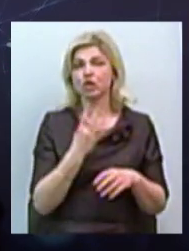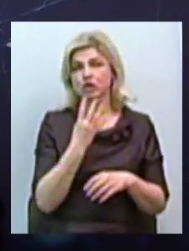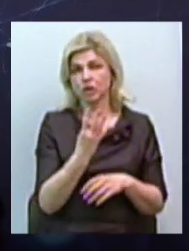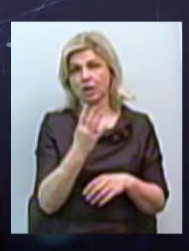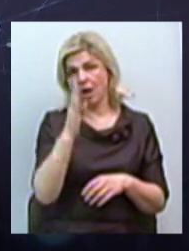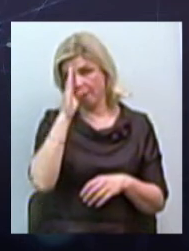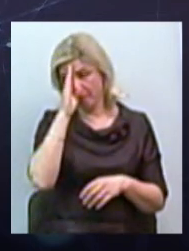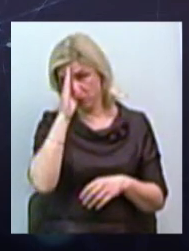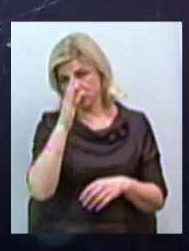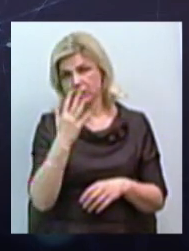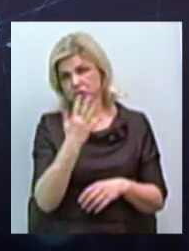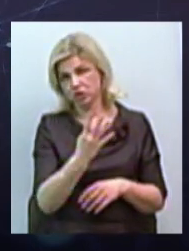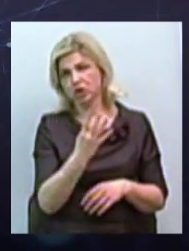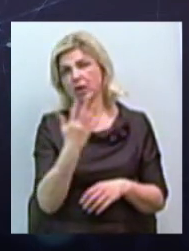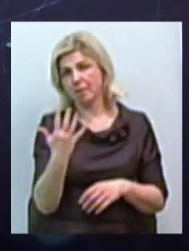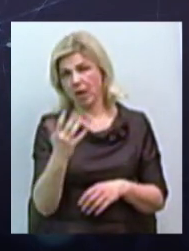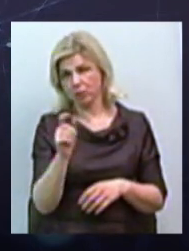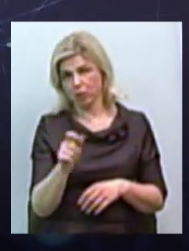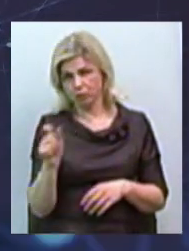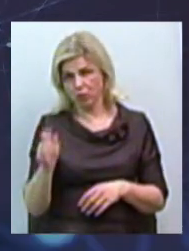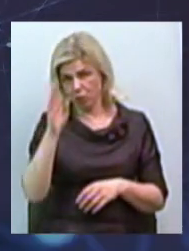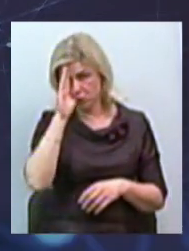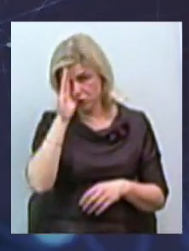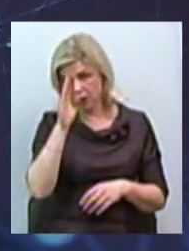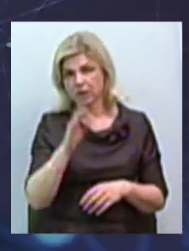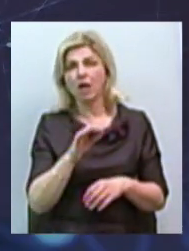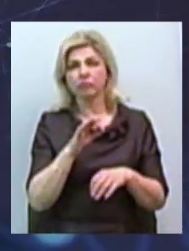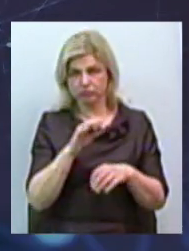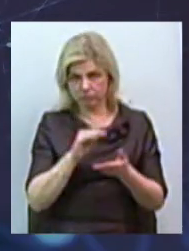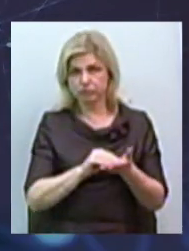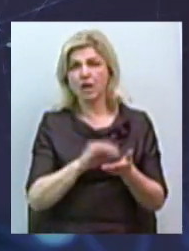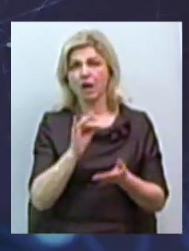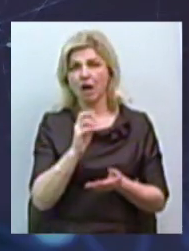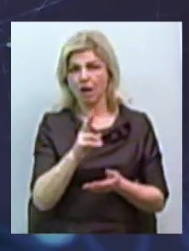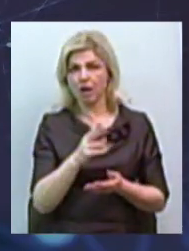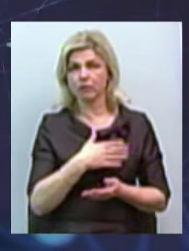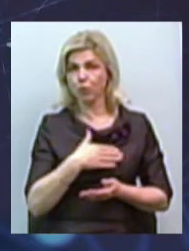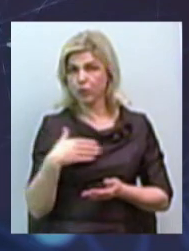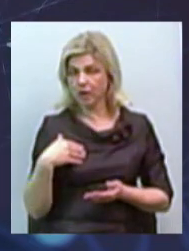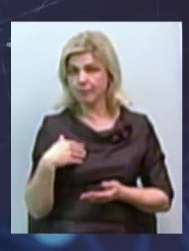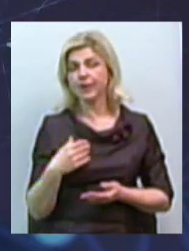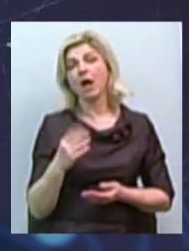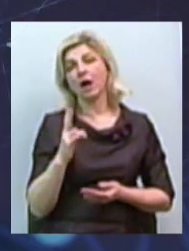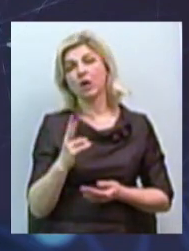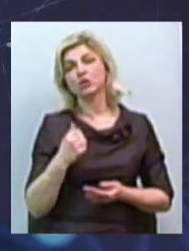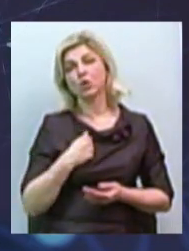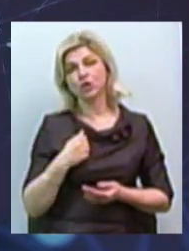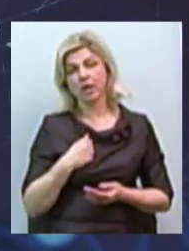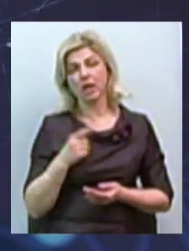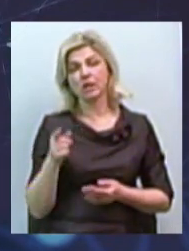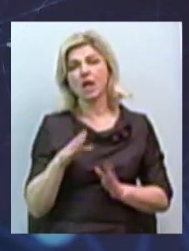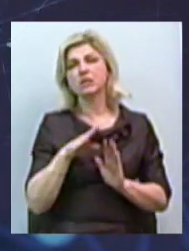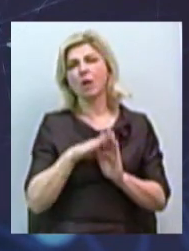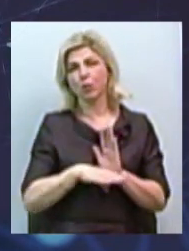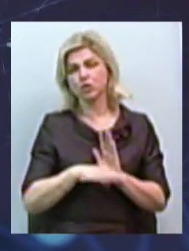муськів в год регистрирується первичних раків. І, к сожалению, вони часто, в більшості запущені